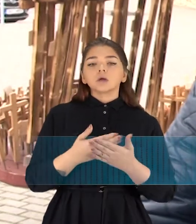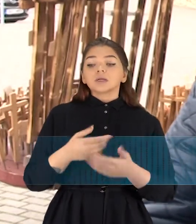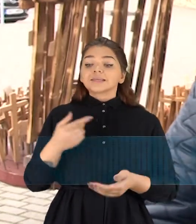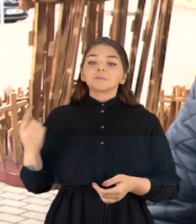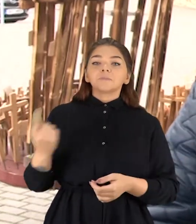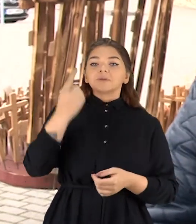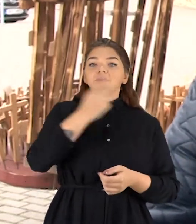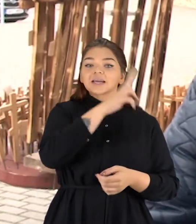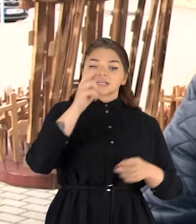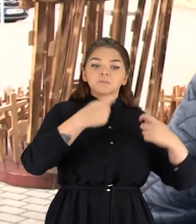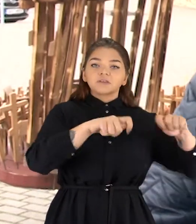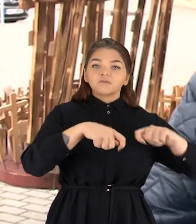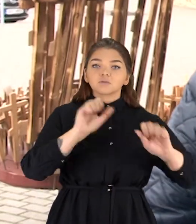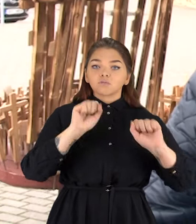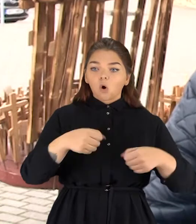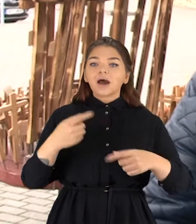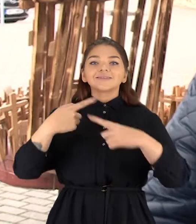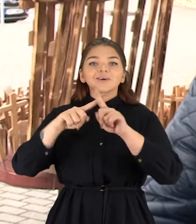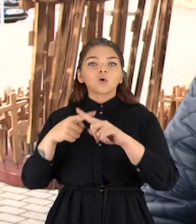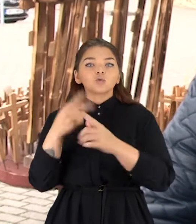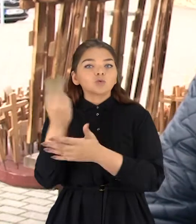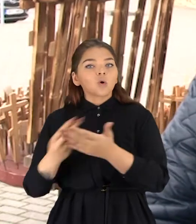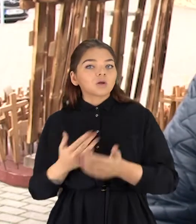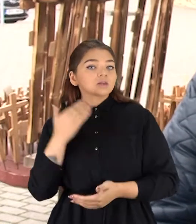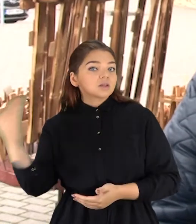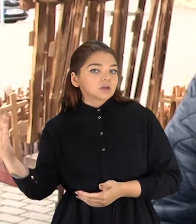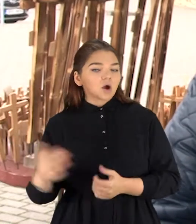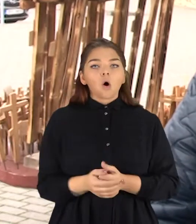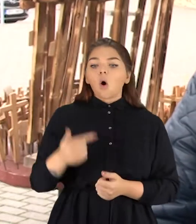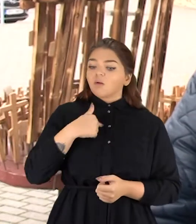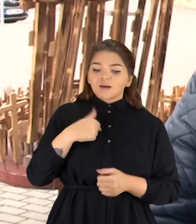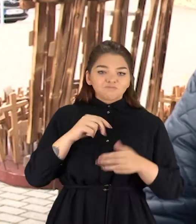tautodailinkam, o mes nieko neturim, jokių tautodailinkų pažymėjimų.